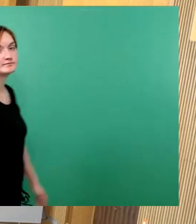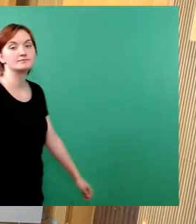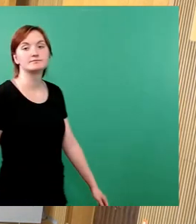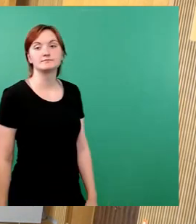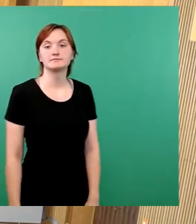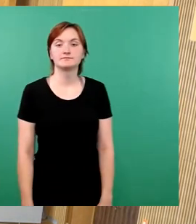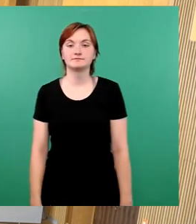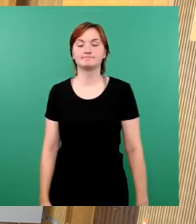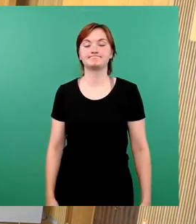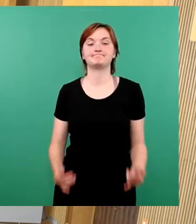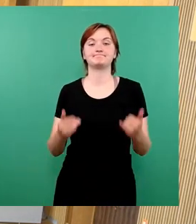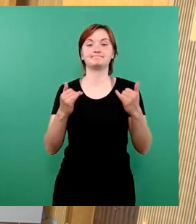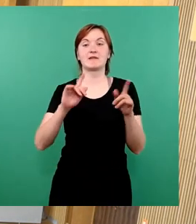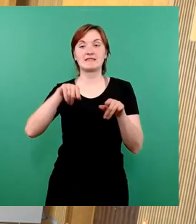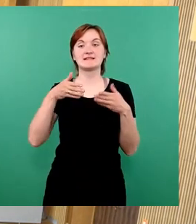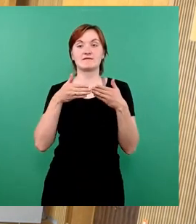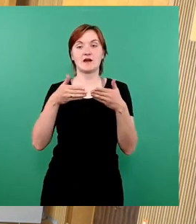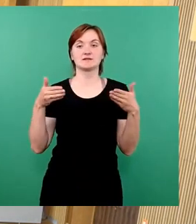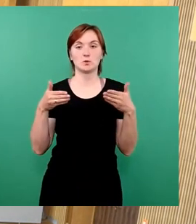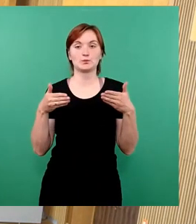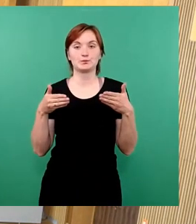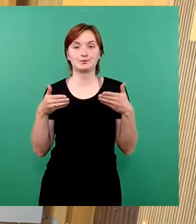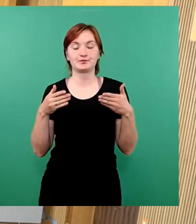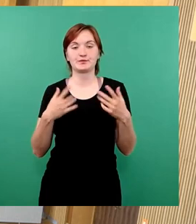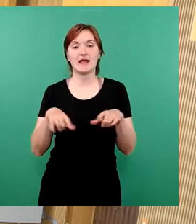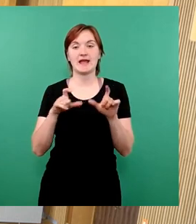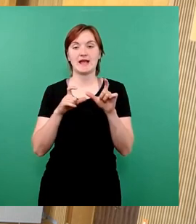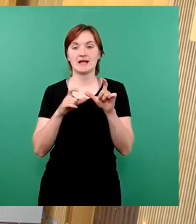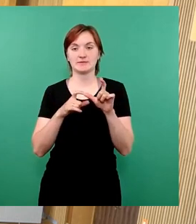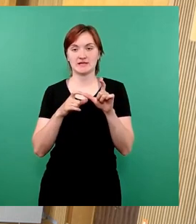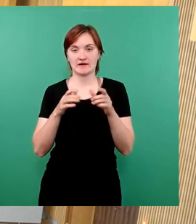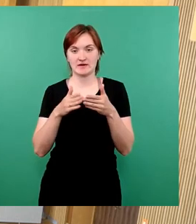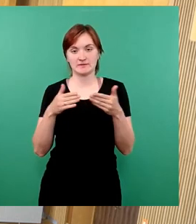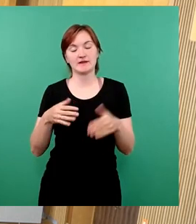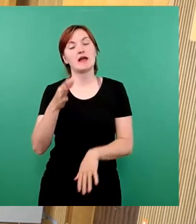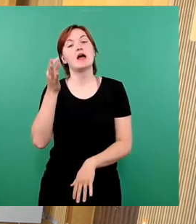Wir kommen zur nächsten Fraktion und das ist die SPD-Fraktion. Frau Dr. Vogel,